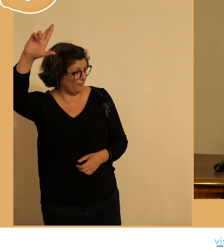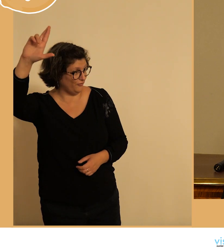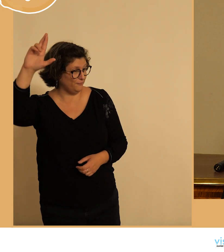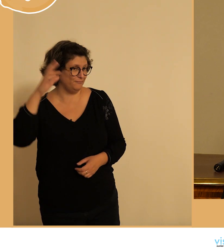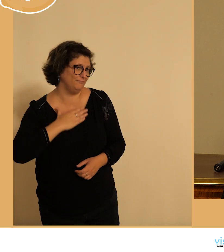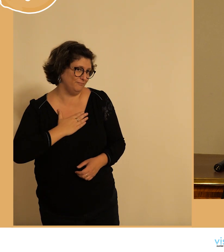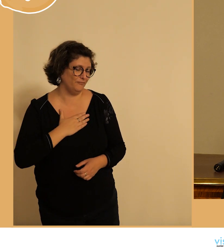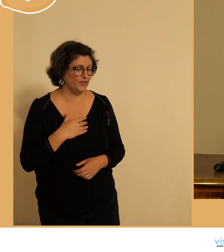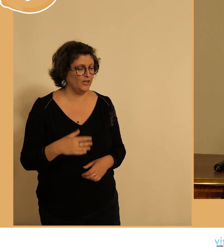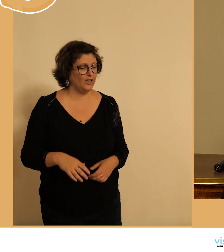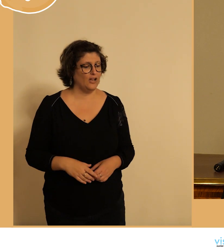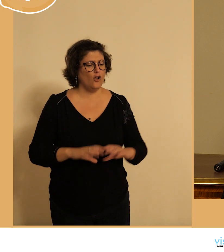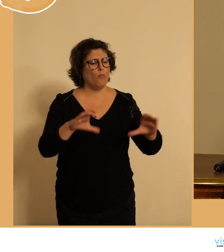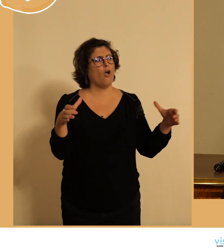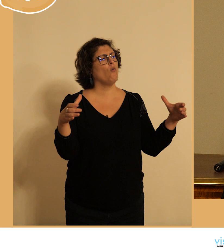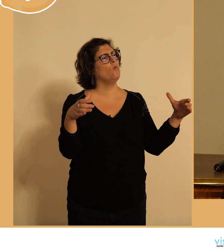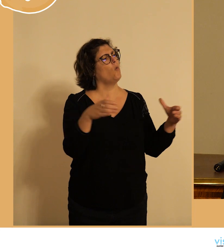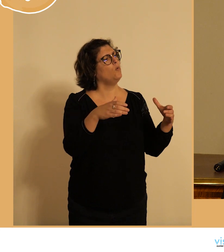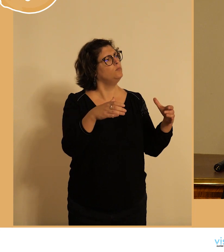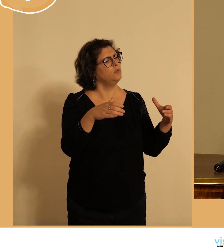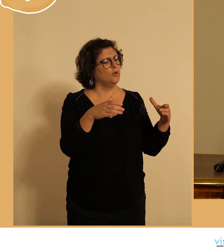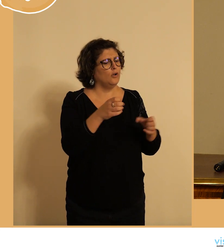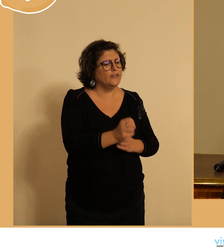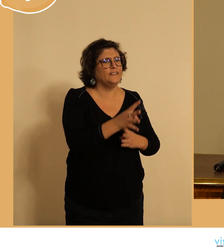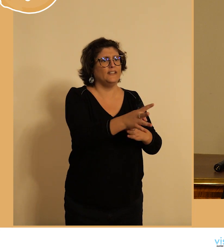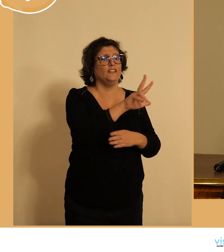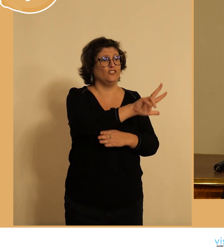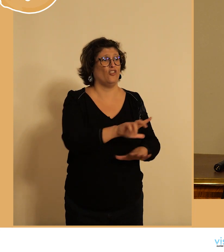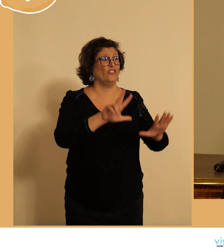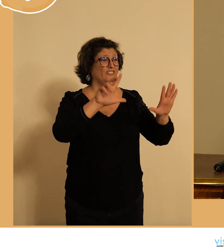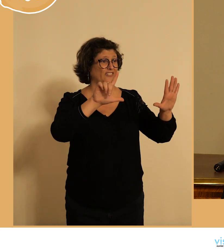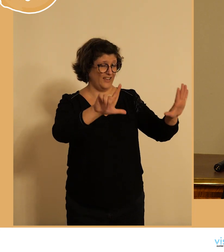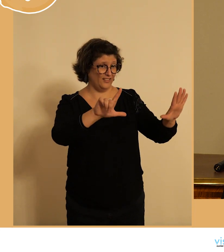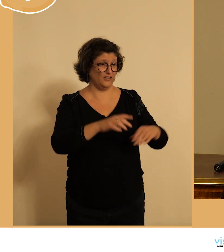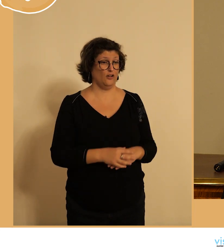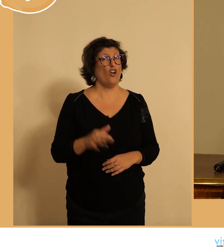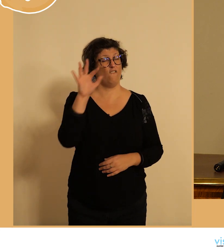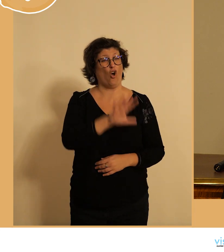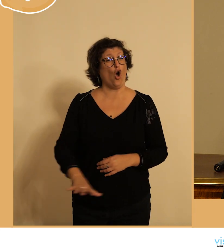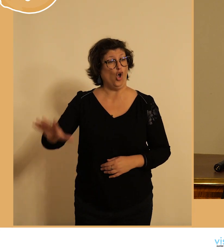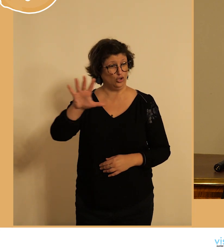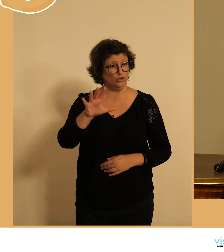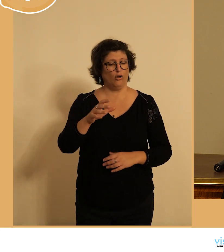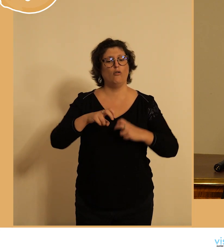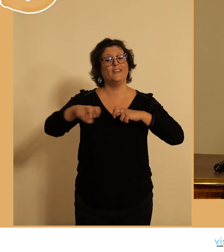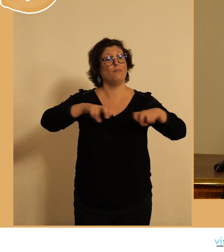au collectif Cycliste 37 quand je vois qu'aujourd'hui en France on est à 3% des trajets qui sont faits à vélo